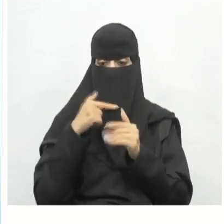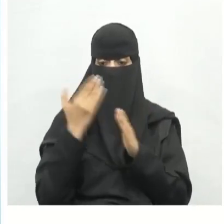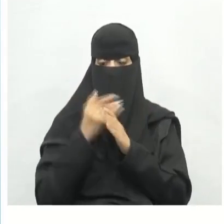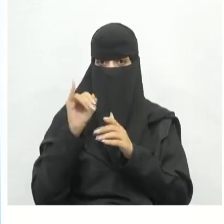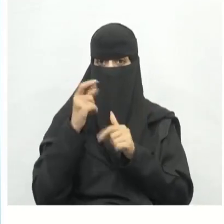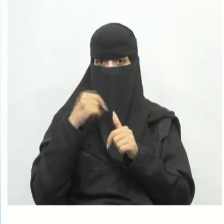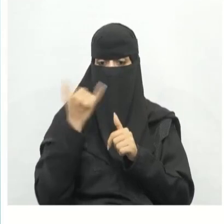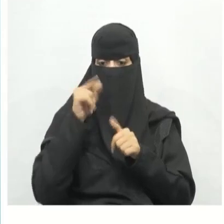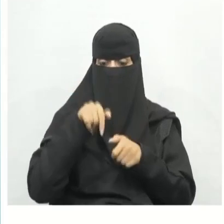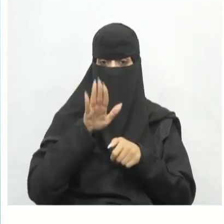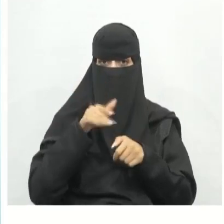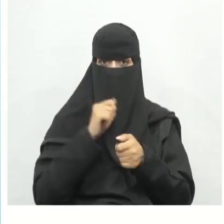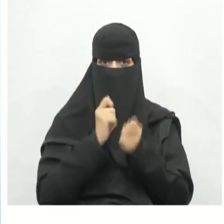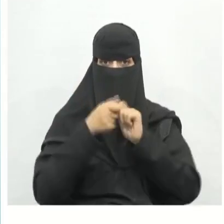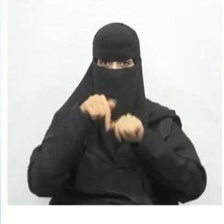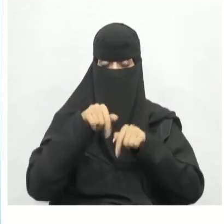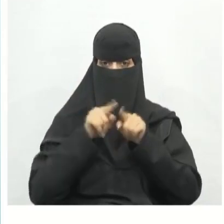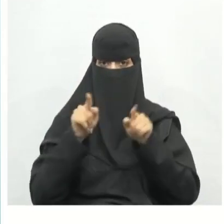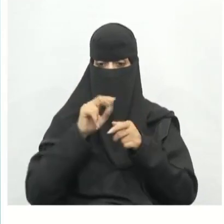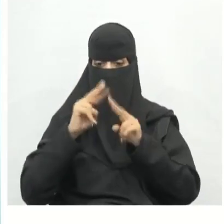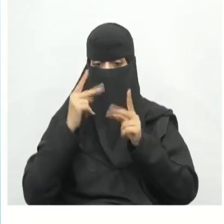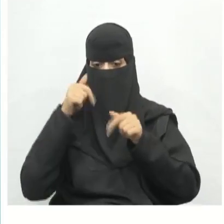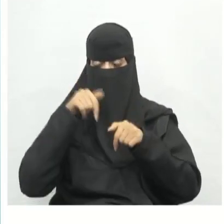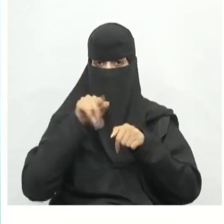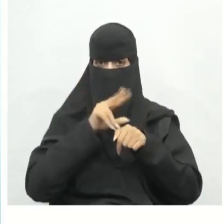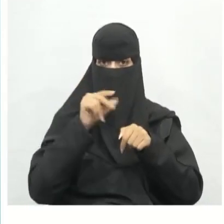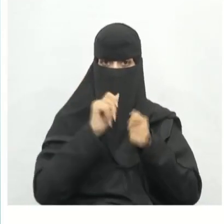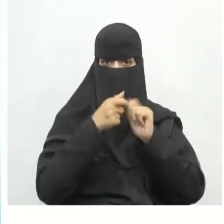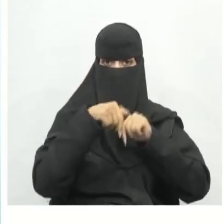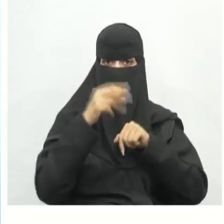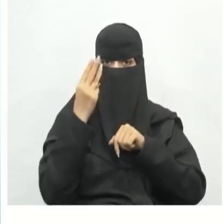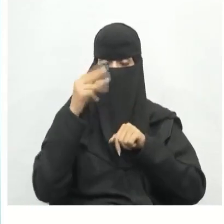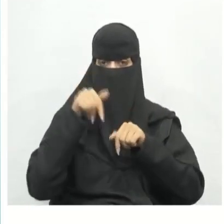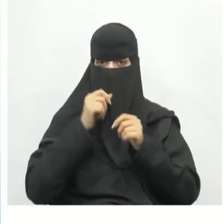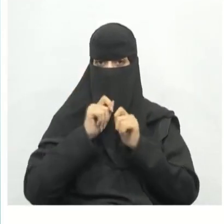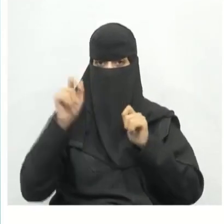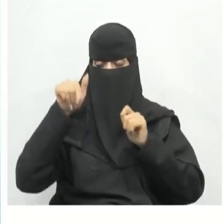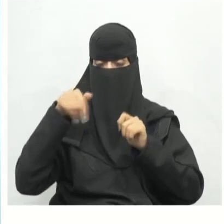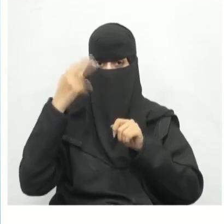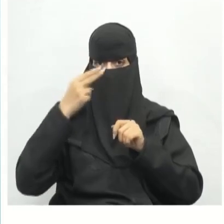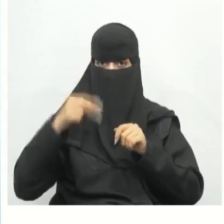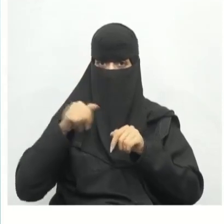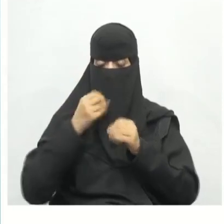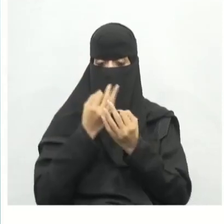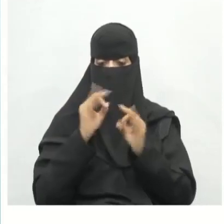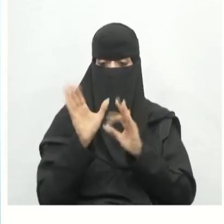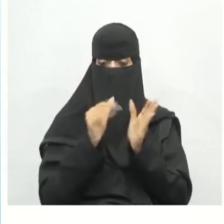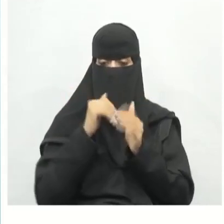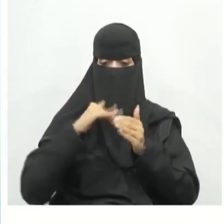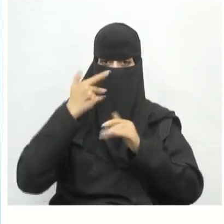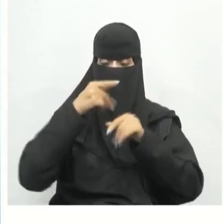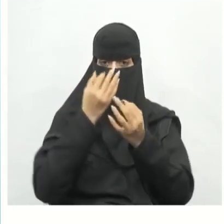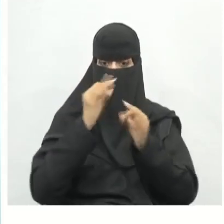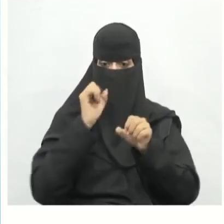الأسهل إجراء التغييرات على الرسم ثلاثي الأبعاد بدلا من المجسم ثلاثي الأبعاد الذي يتم تصميمه بالكامل وعند